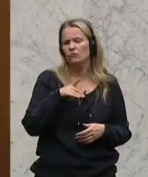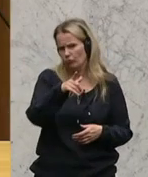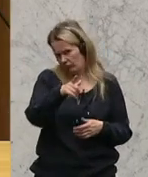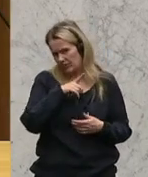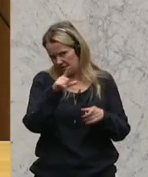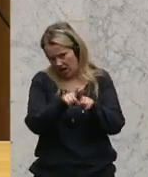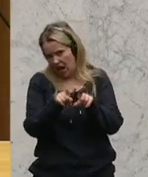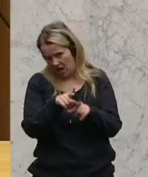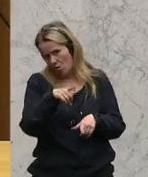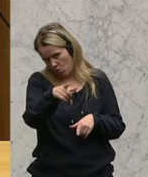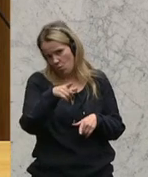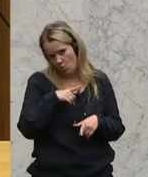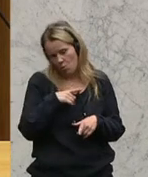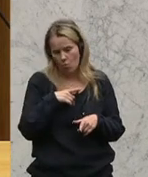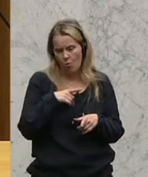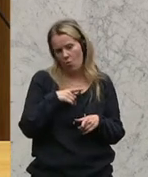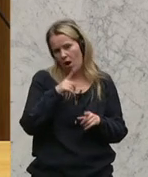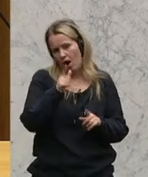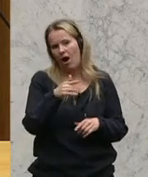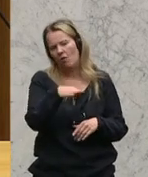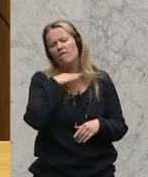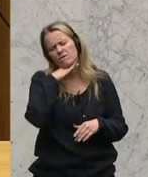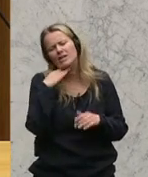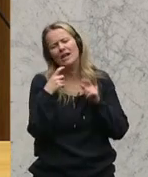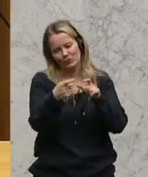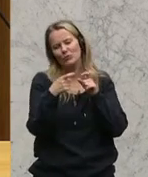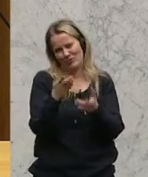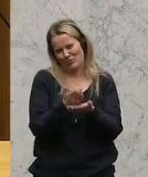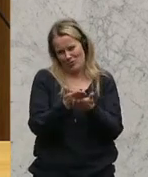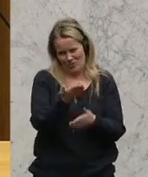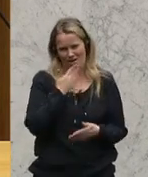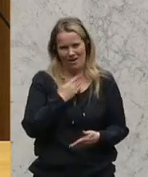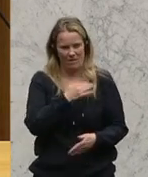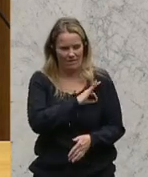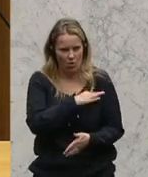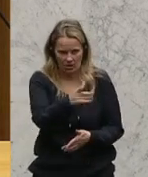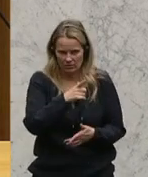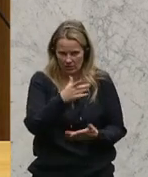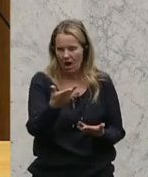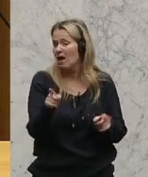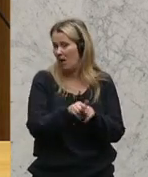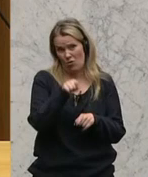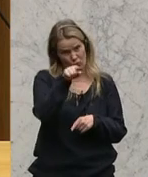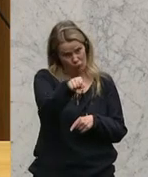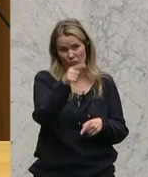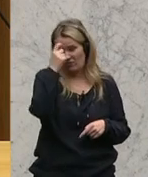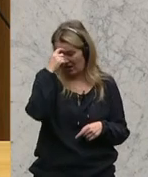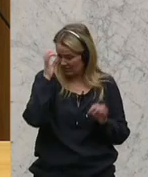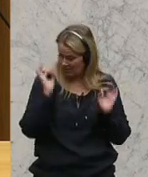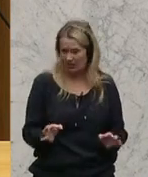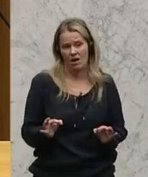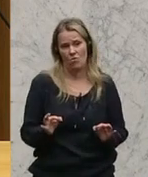das Vergnügen an und für sich viel schon diskutiert zum Augenblick, Freund. Aber das gilt auch für die. Und du weißt genau,